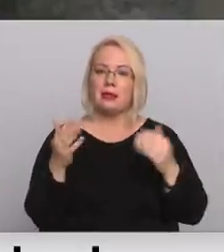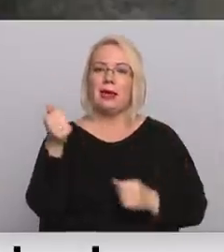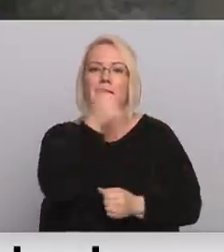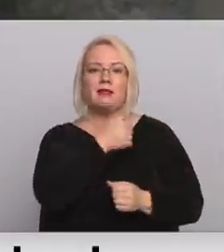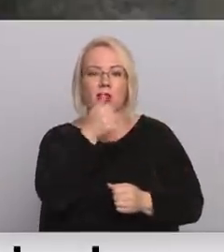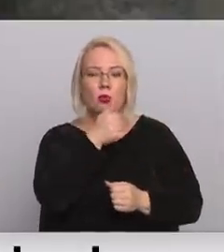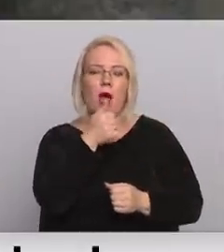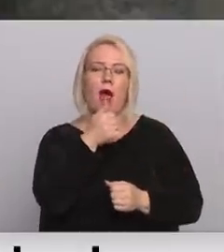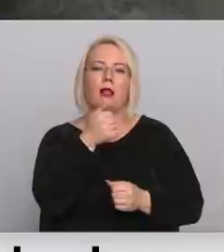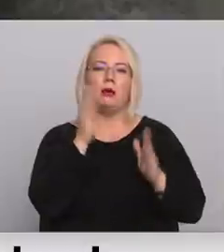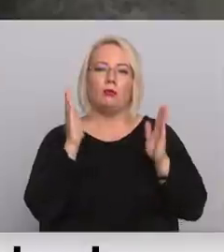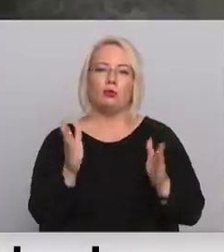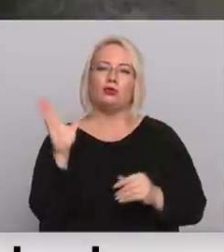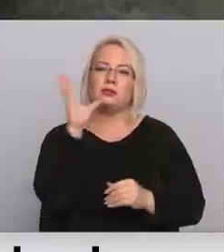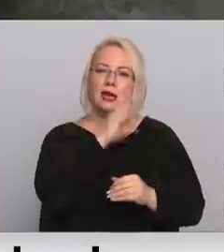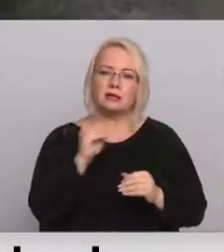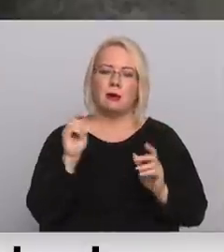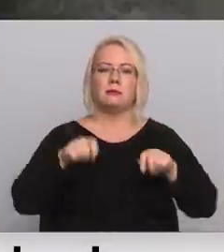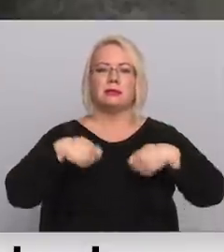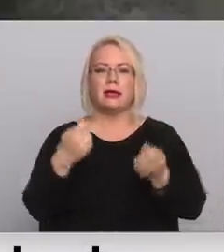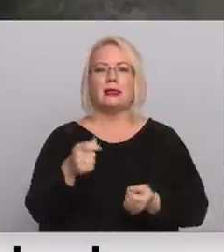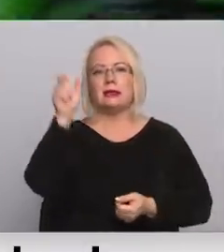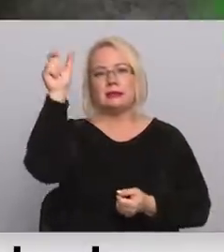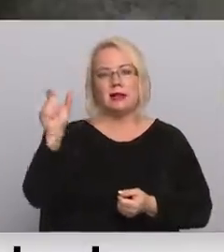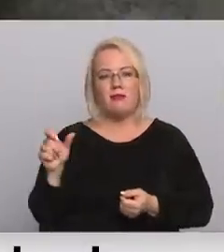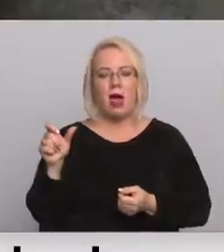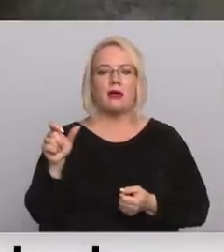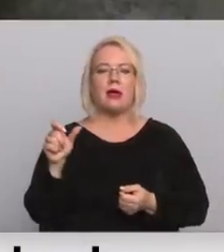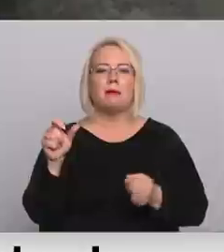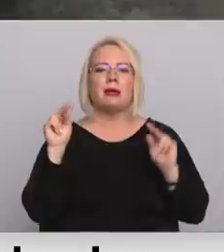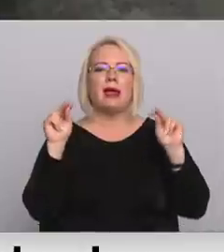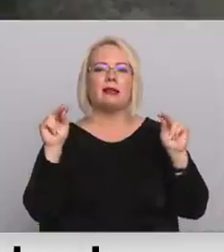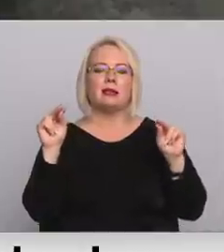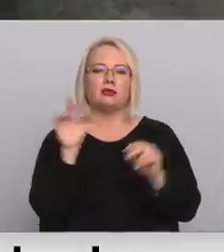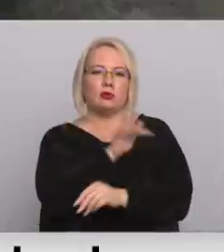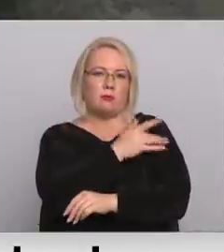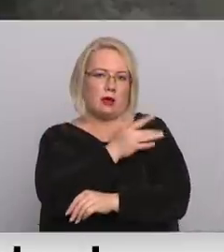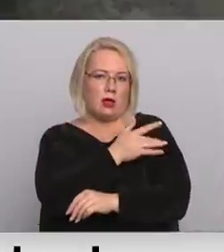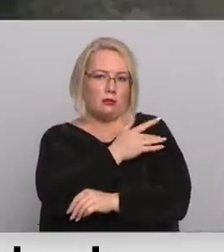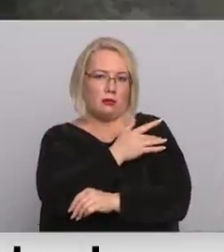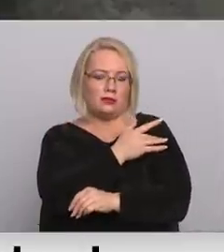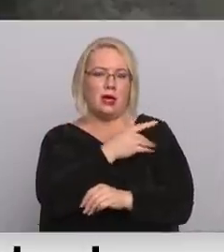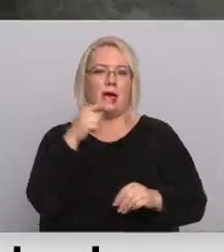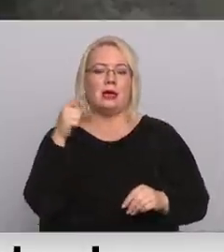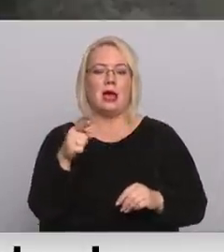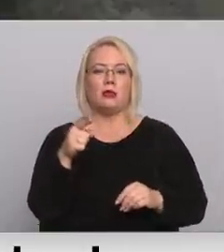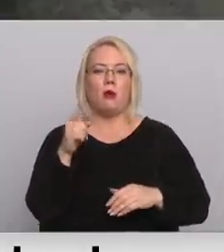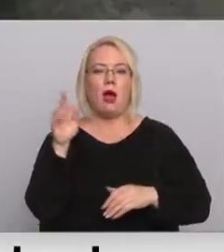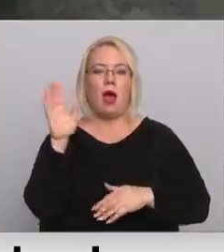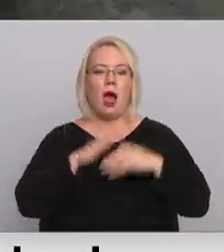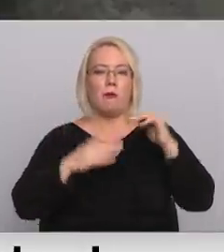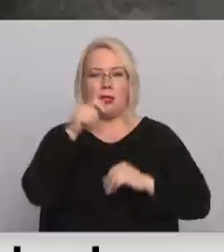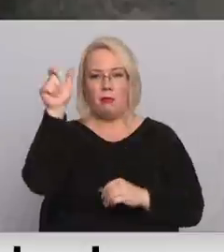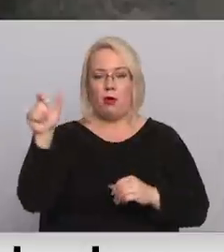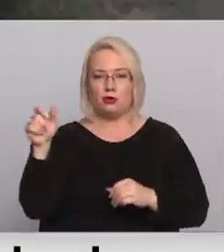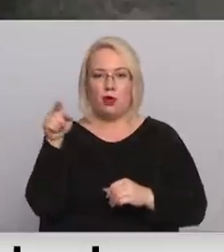individuālā kārtā būs iespējams sniegt cilvēkiem šos religiskos pakalpojums. Ja šo iztulko no ierēģu valodas, tad vienkāršā